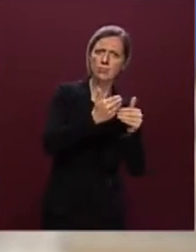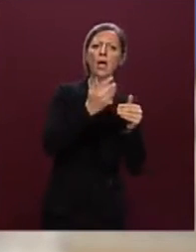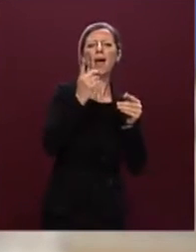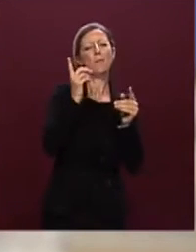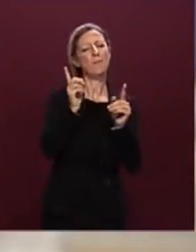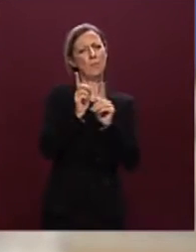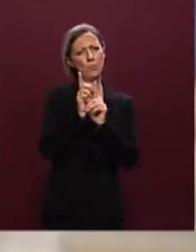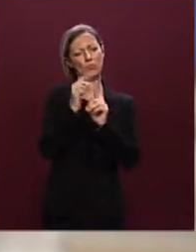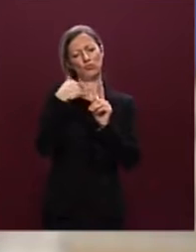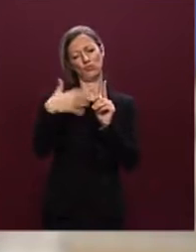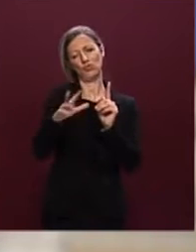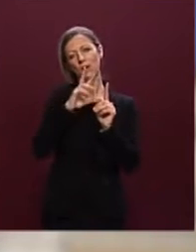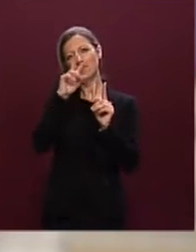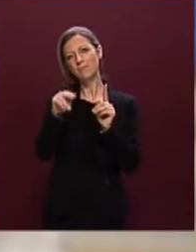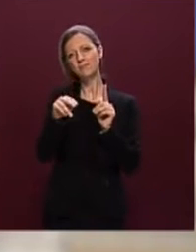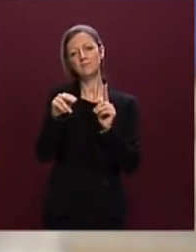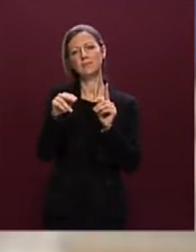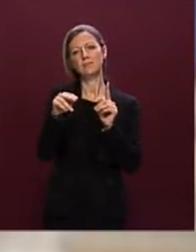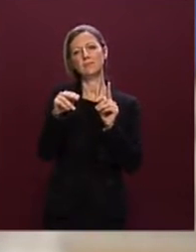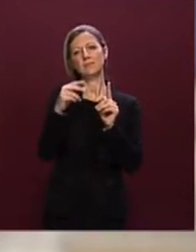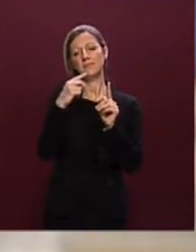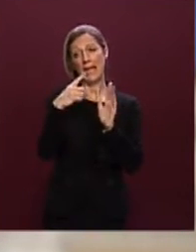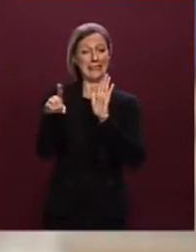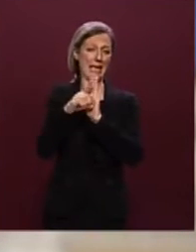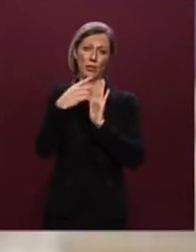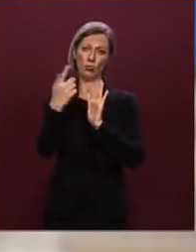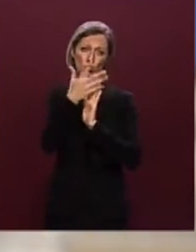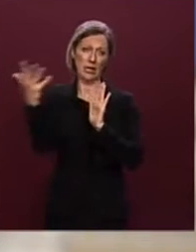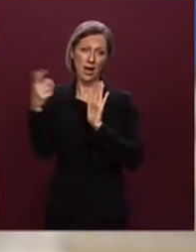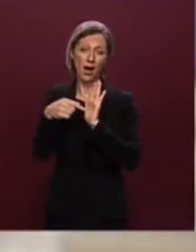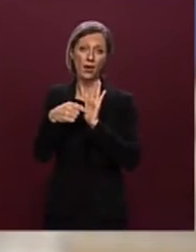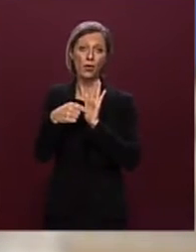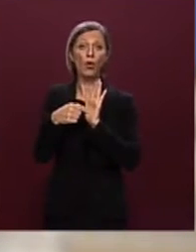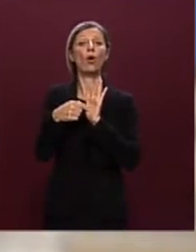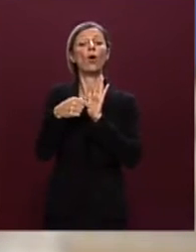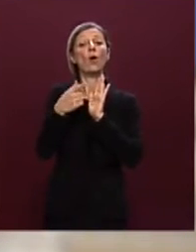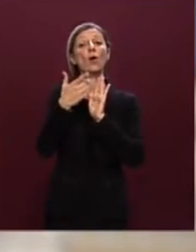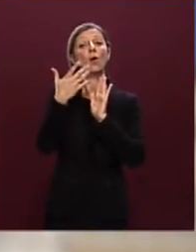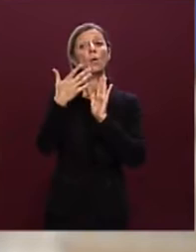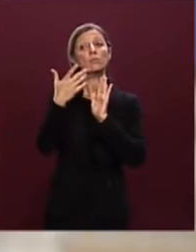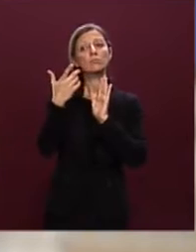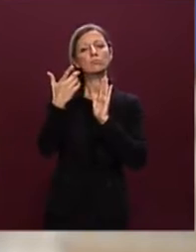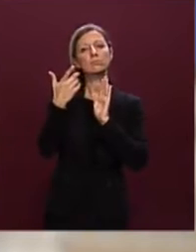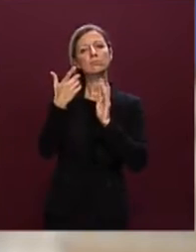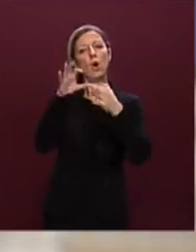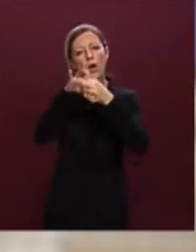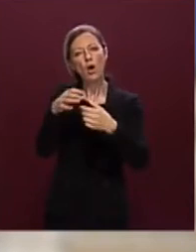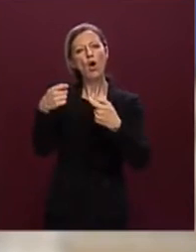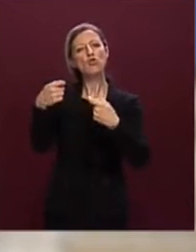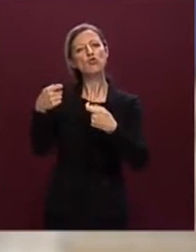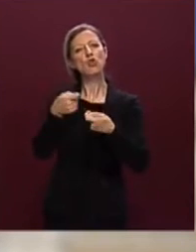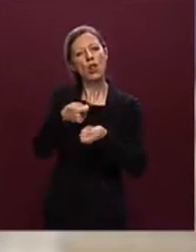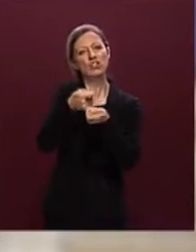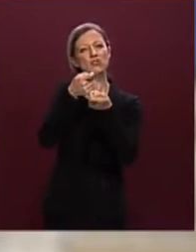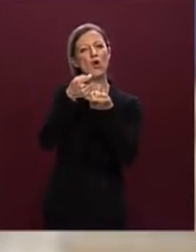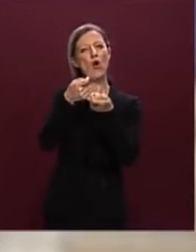anche sottolineato e come emerge dal decreto, rispetto anche alle sollecitazioni, alle criticità